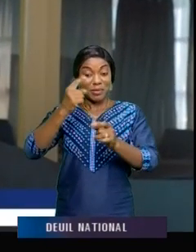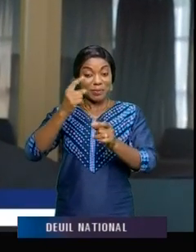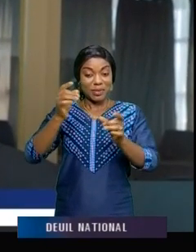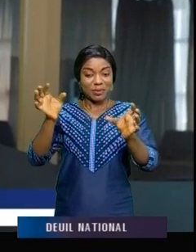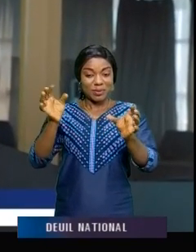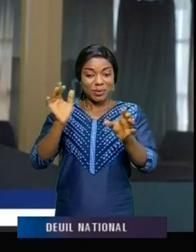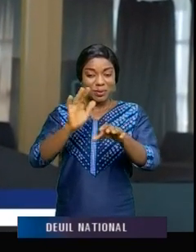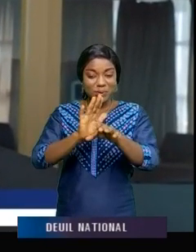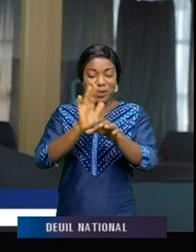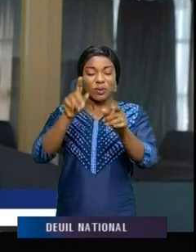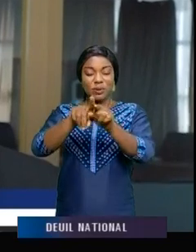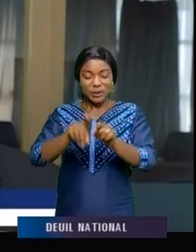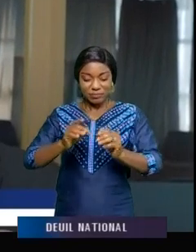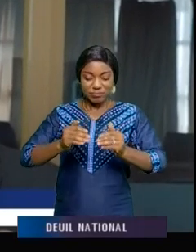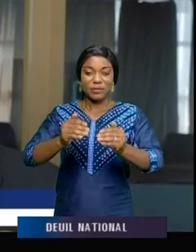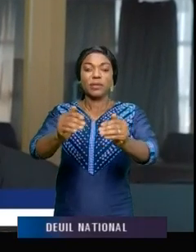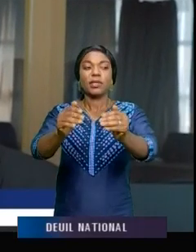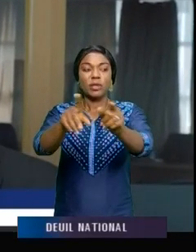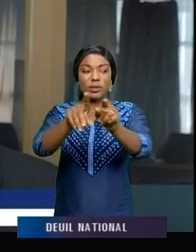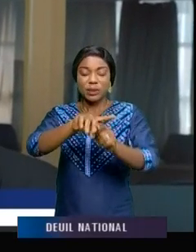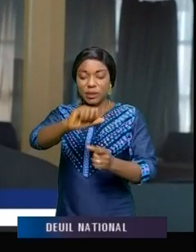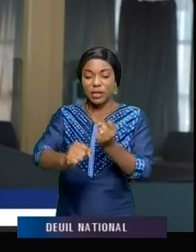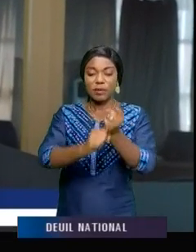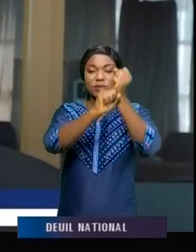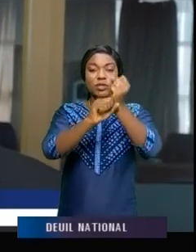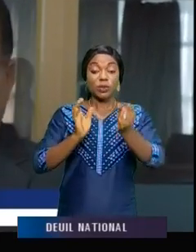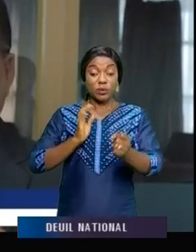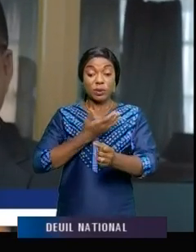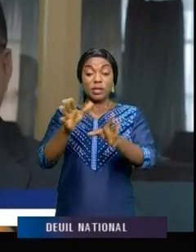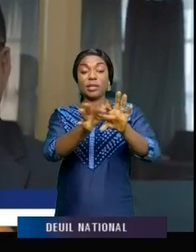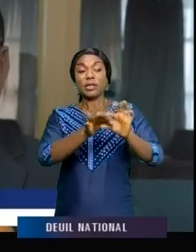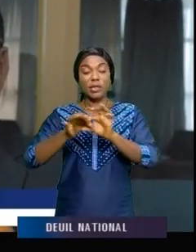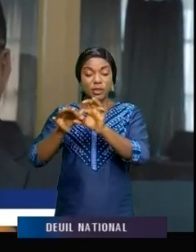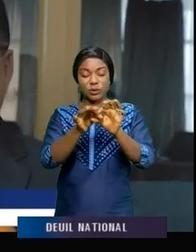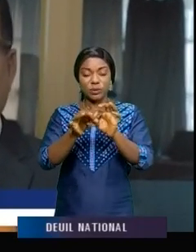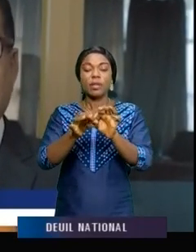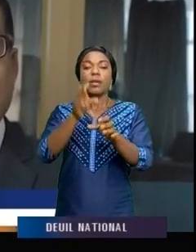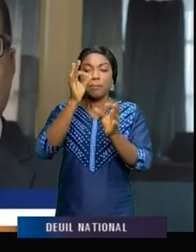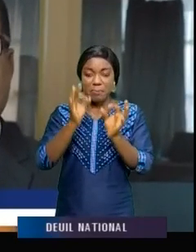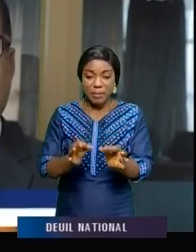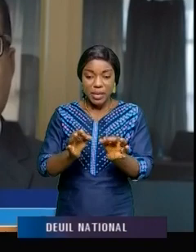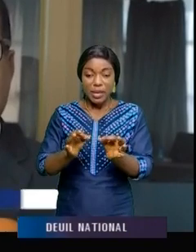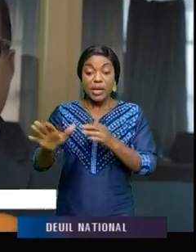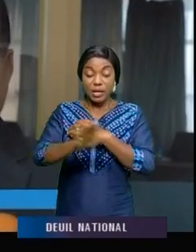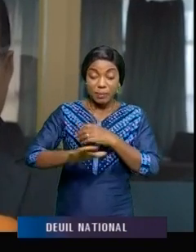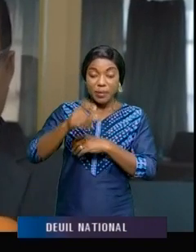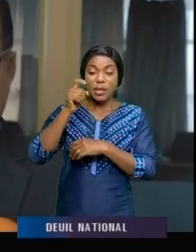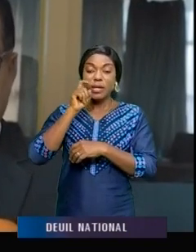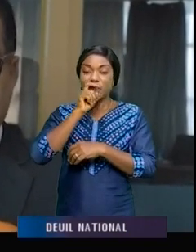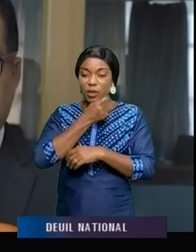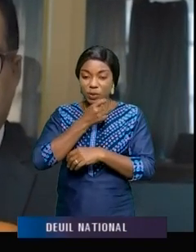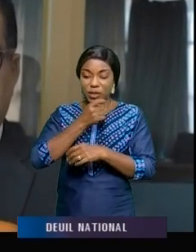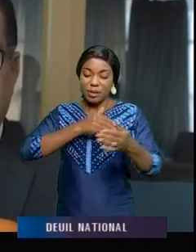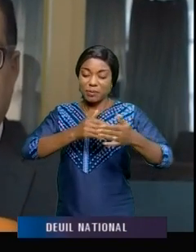d'aller de l'avant et de renforcer nos relations bilatérales. Bien évidemment, le Maroc a toujours été aux côtés de la